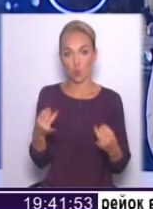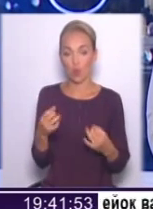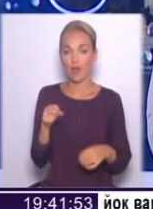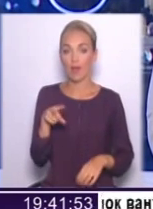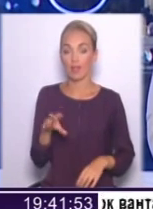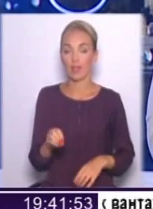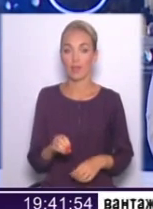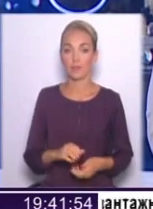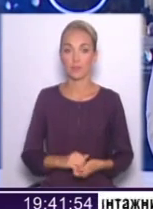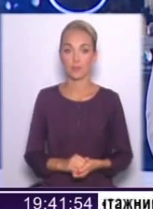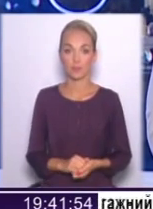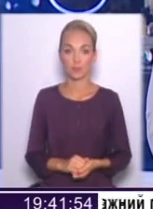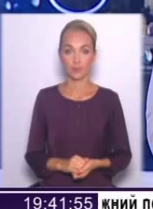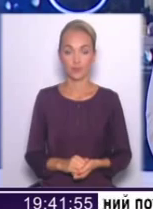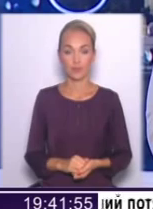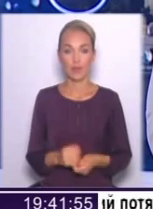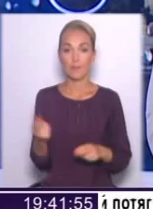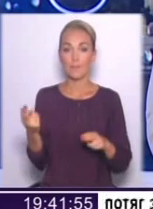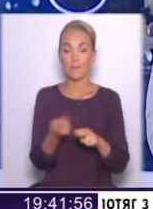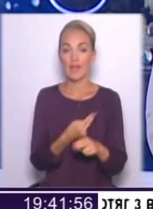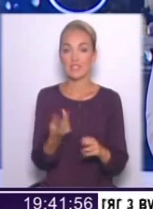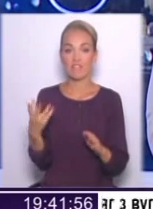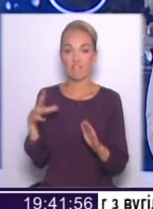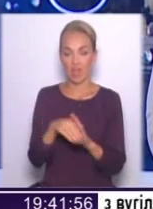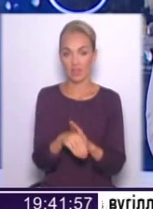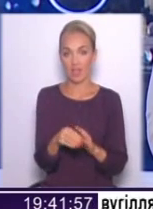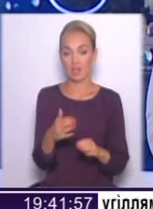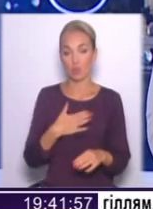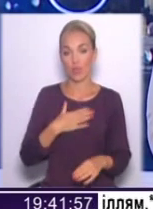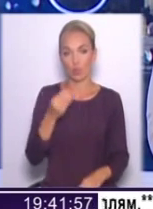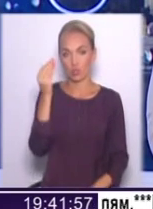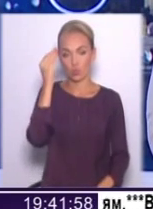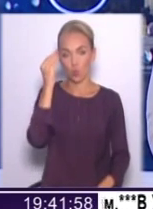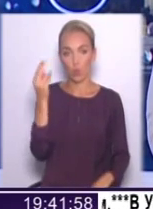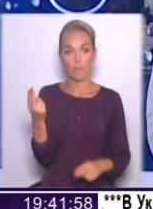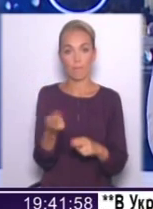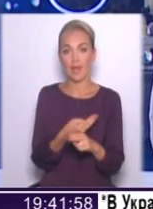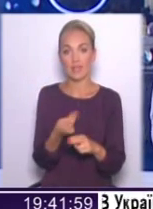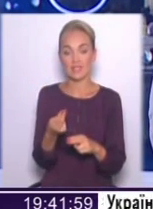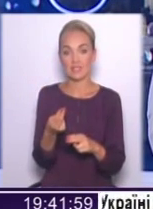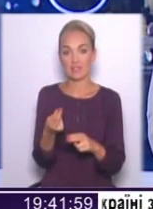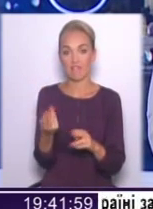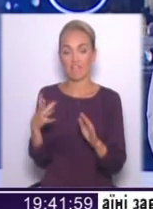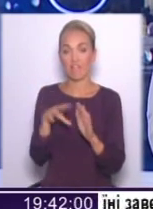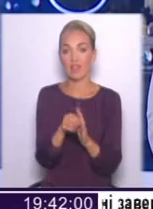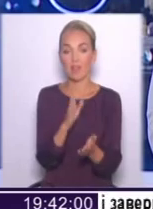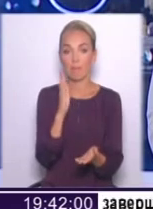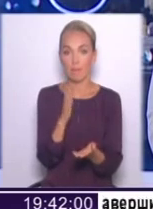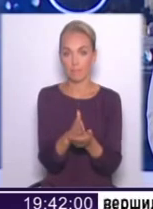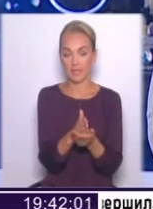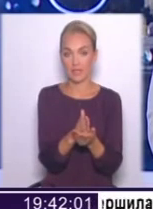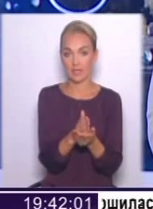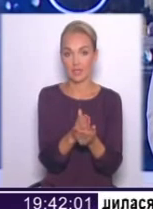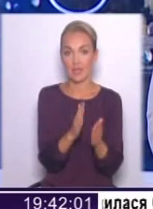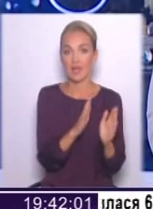без введення, ну, з моєї точки зору, без введення прямих регулярних